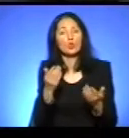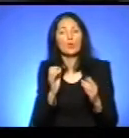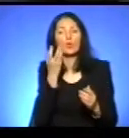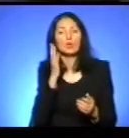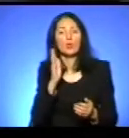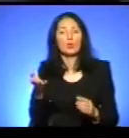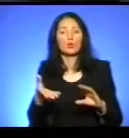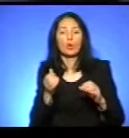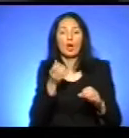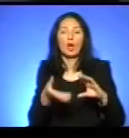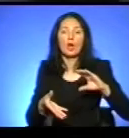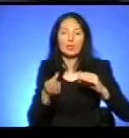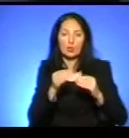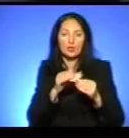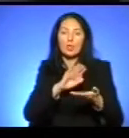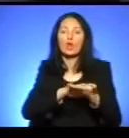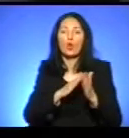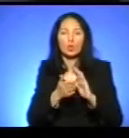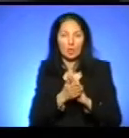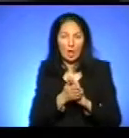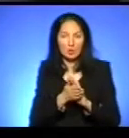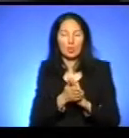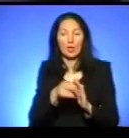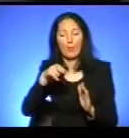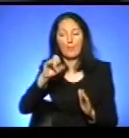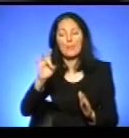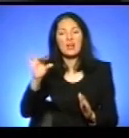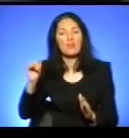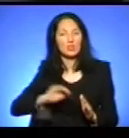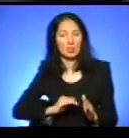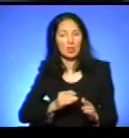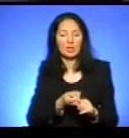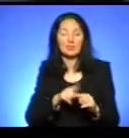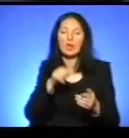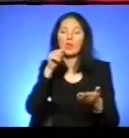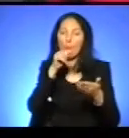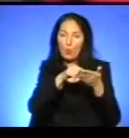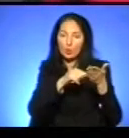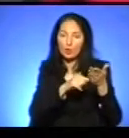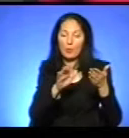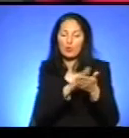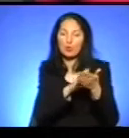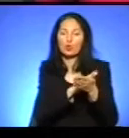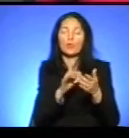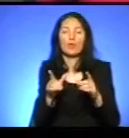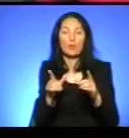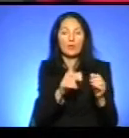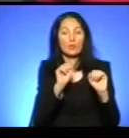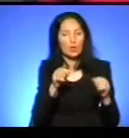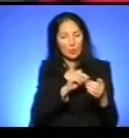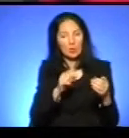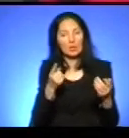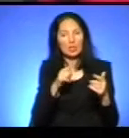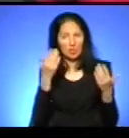укладати перевізники контракти на перевезення, то оцей пункт про безкоштовне перевезення можна буде писати. Чи зараз вже він